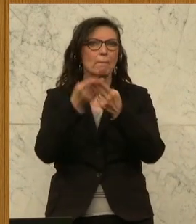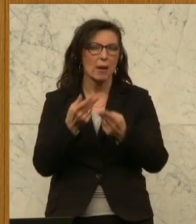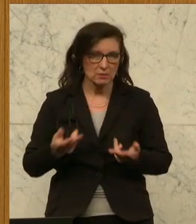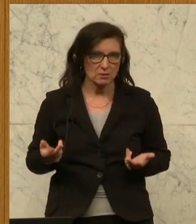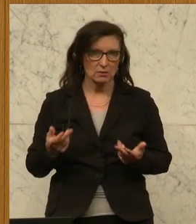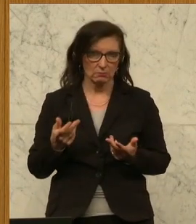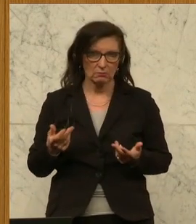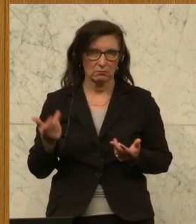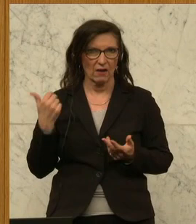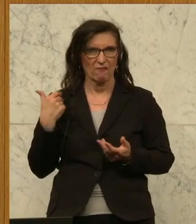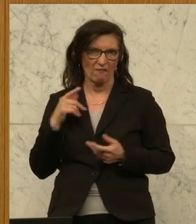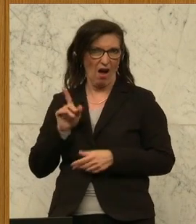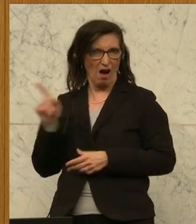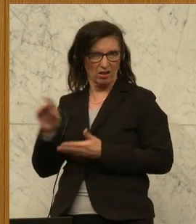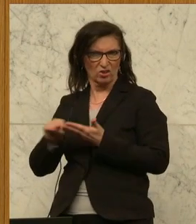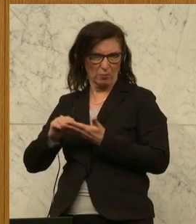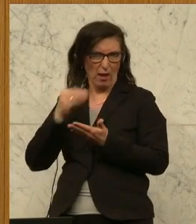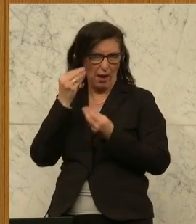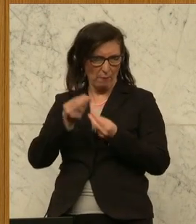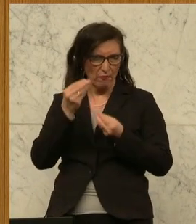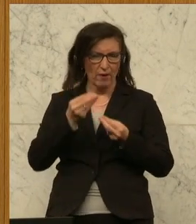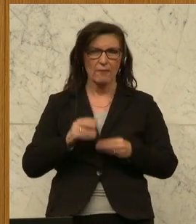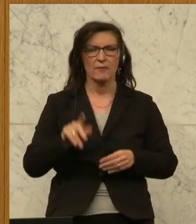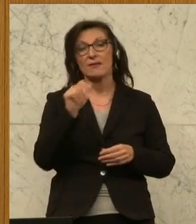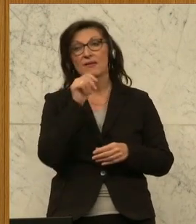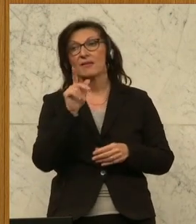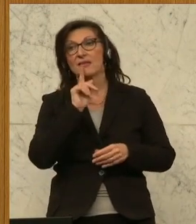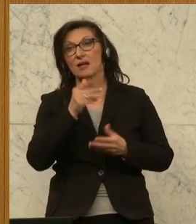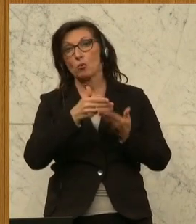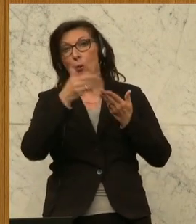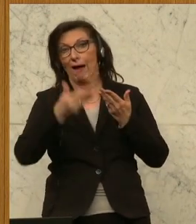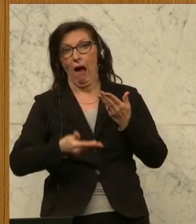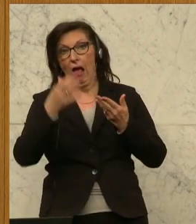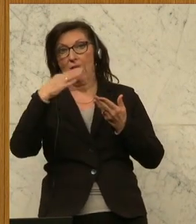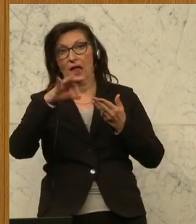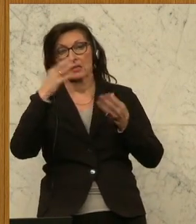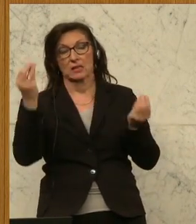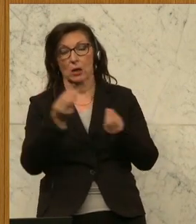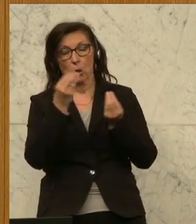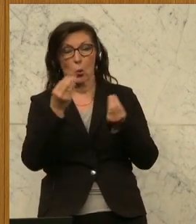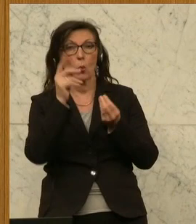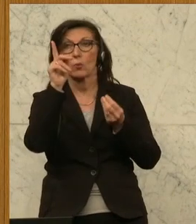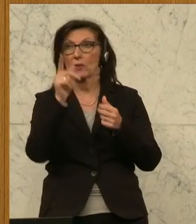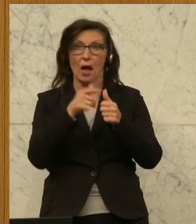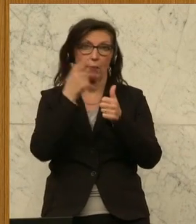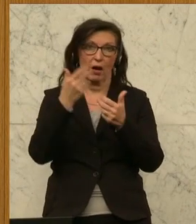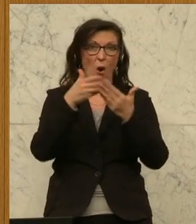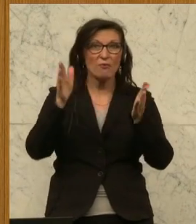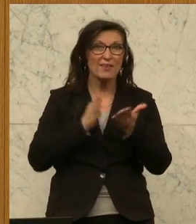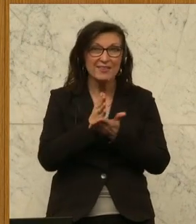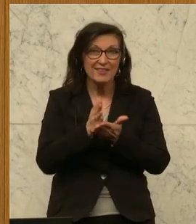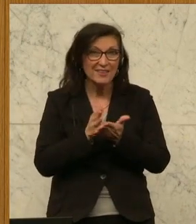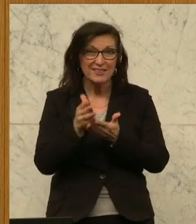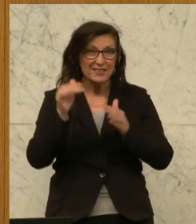eine der Empfehlungen. Und da wird nicht nur wahrscheinlich das Gehalt alleine ausschlaggebend sein, aber es muss der öffentliche Dienst ein